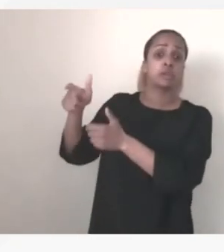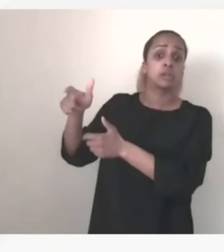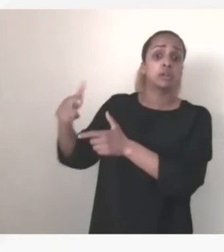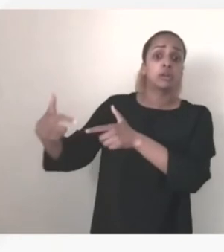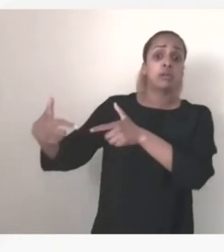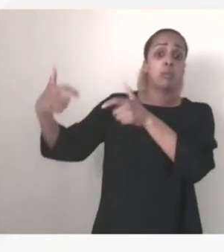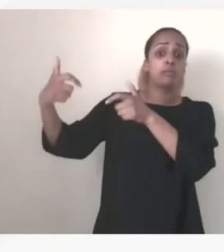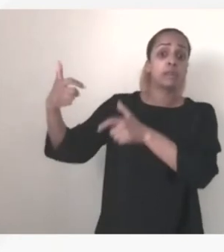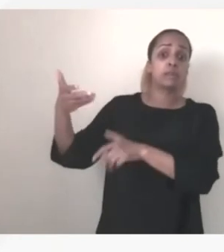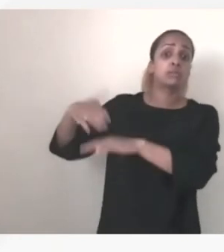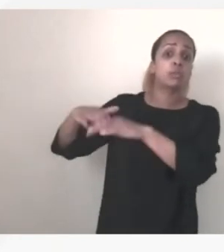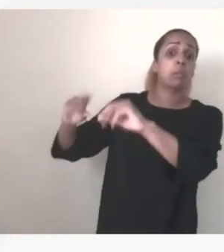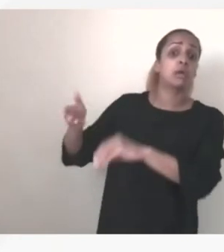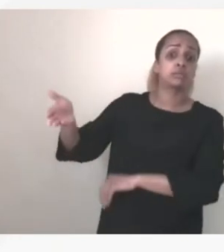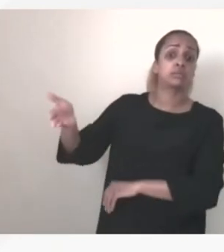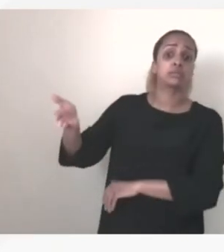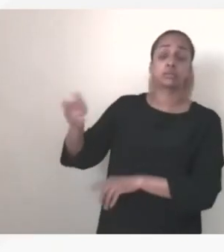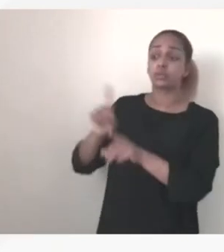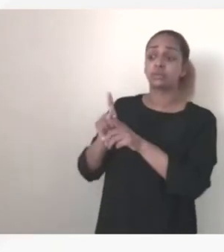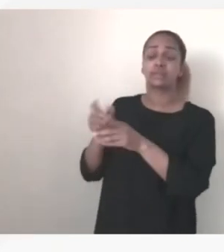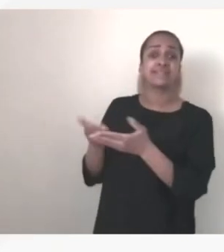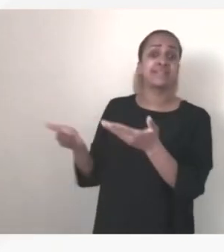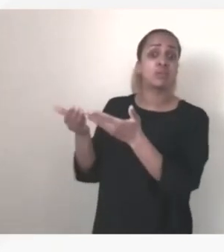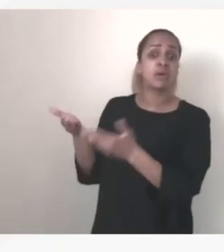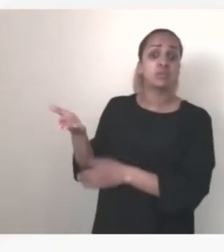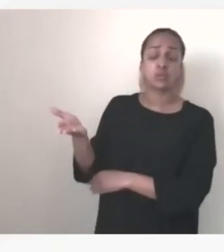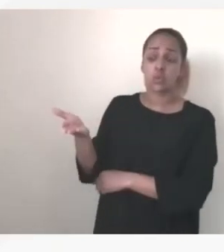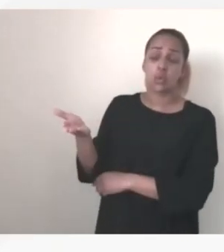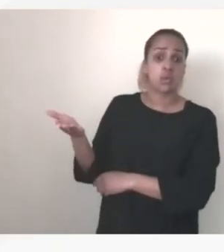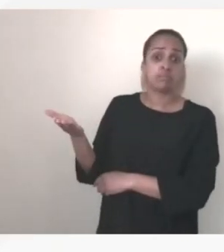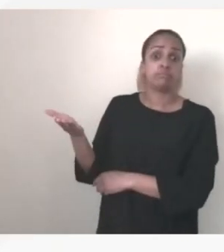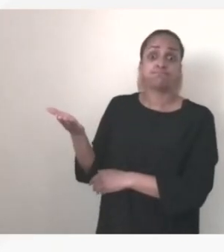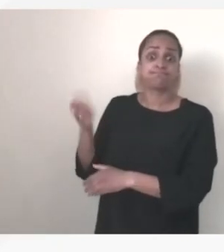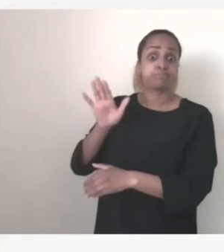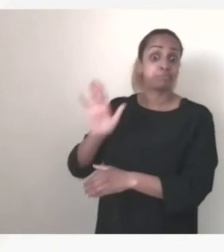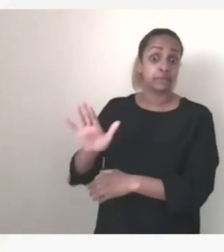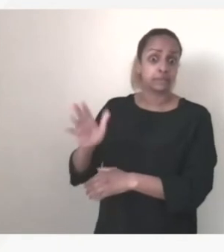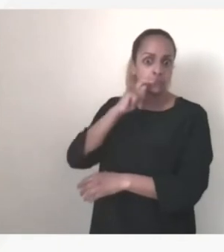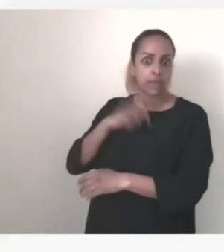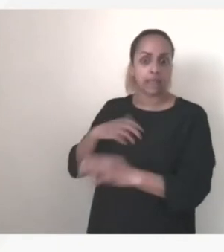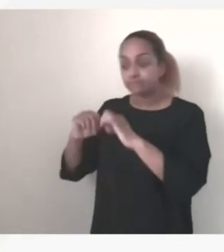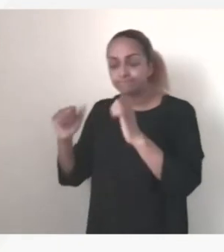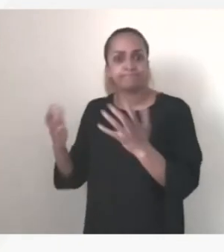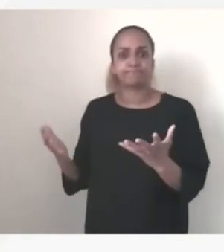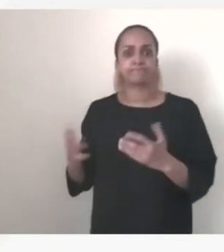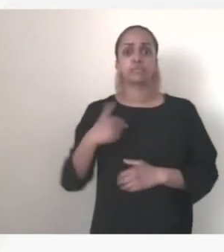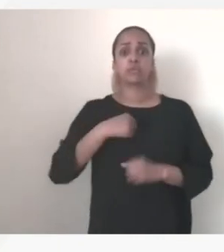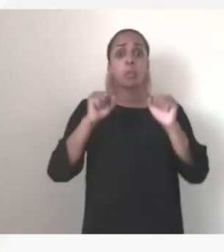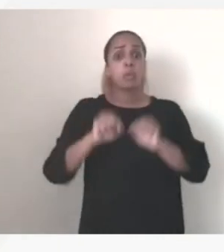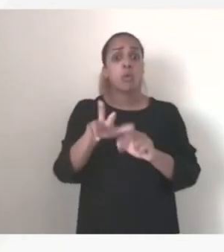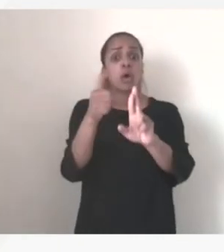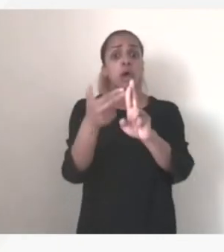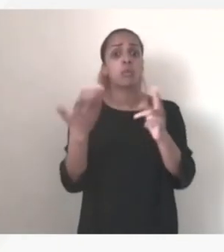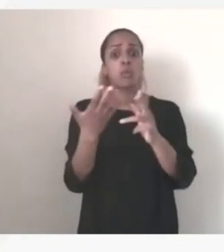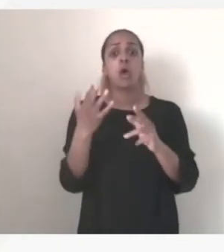sur place et de conditions extrêmement locales ce que je peux vous dire c'est que que ce soit la commission européenne